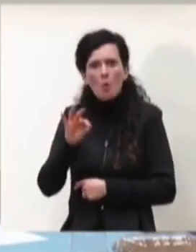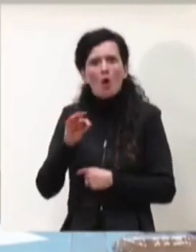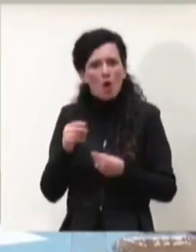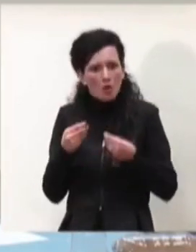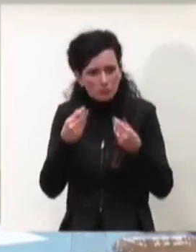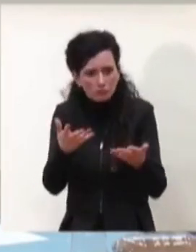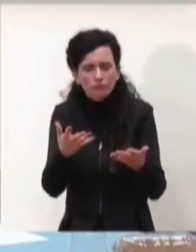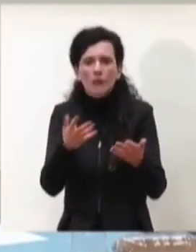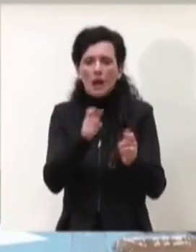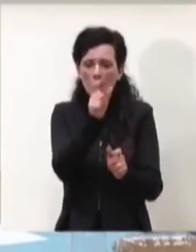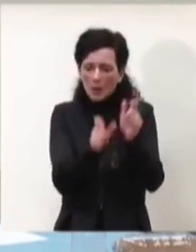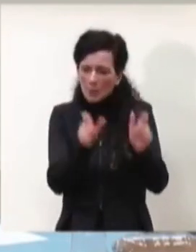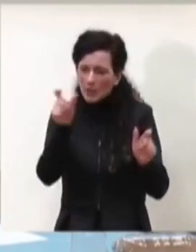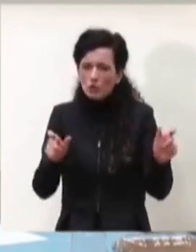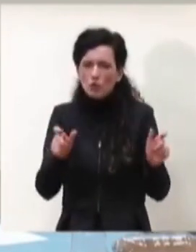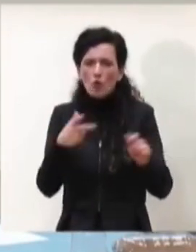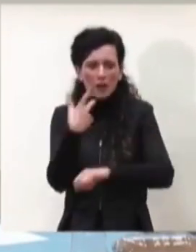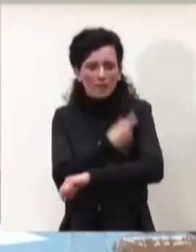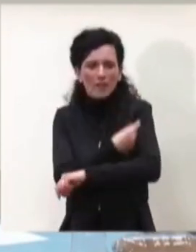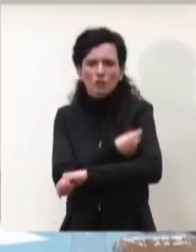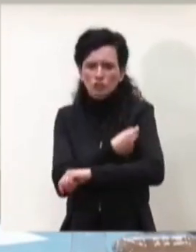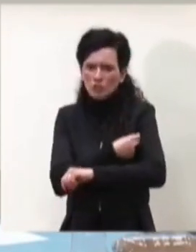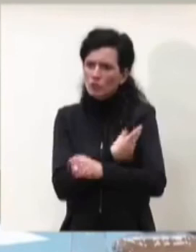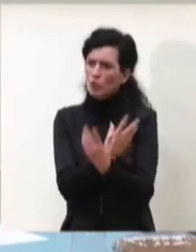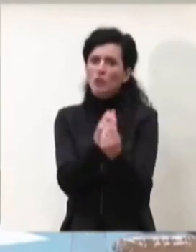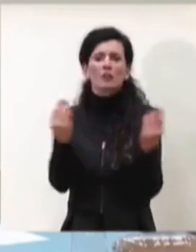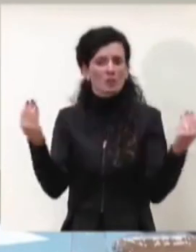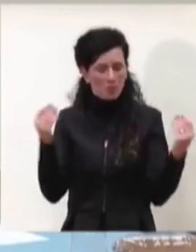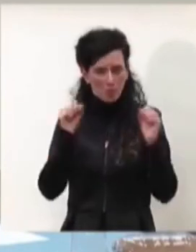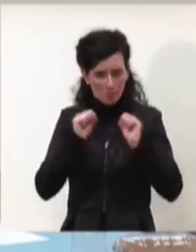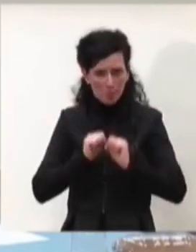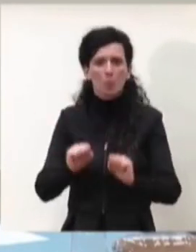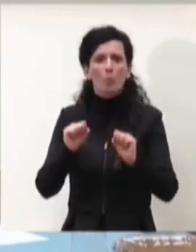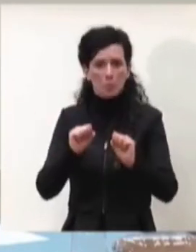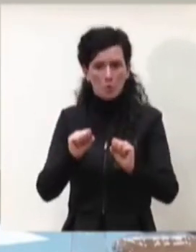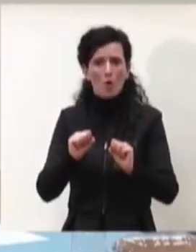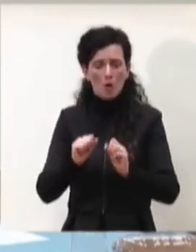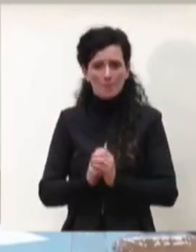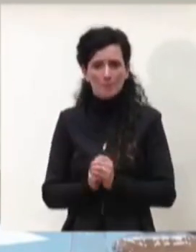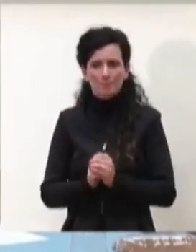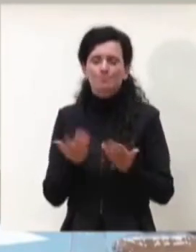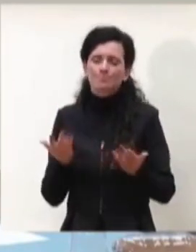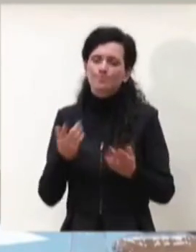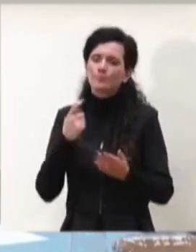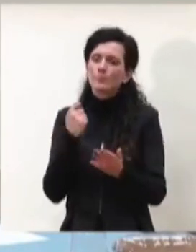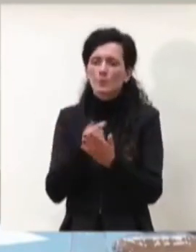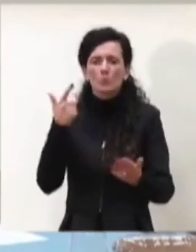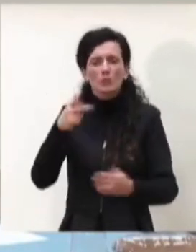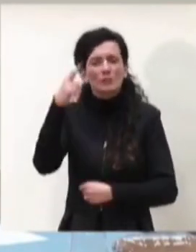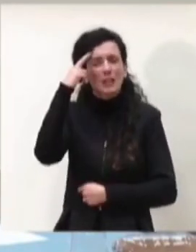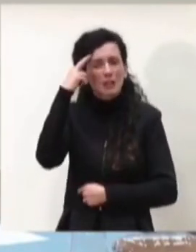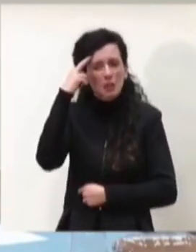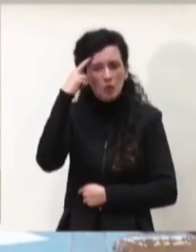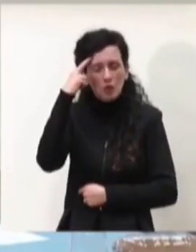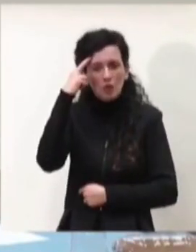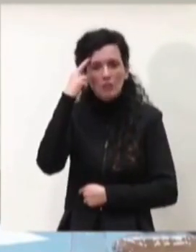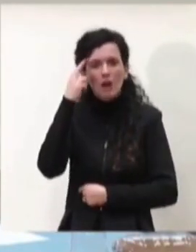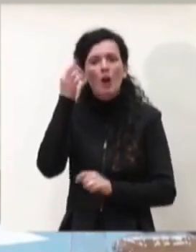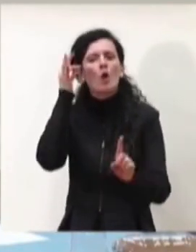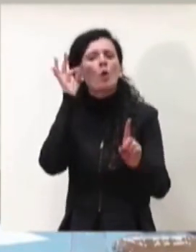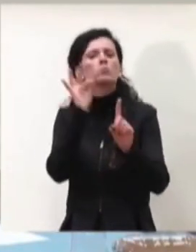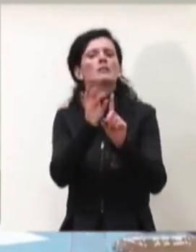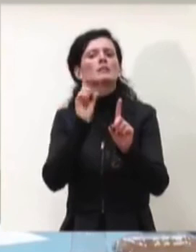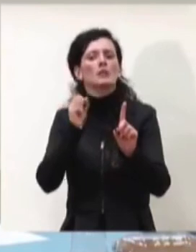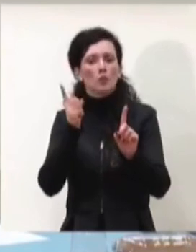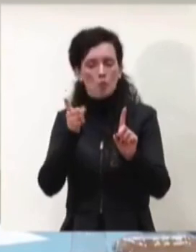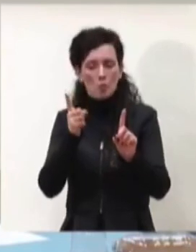elevato di vaccinazioni perché dobbiamo sempre ricordarci che l'obiettivo è vaccinare nel